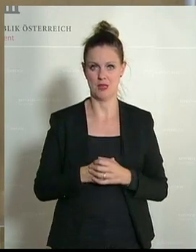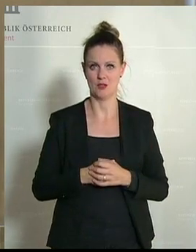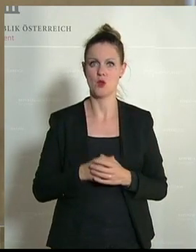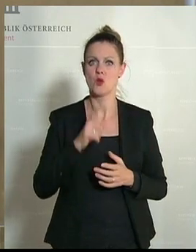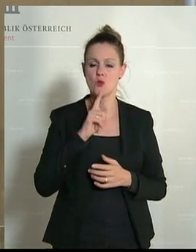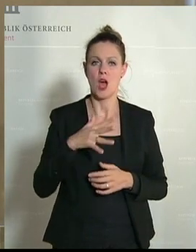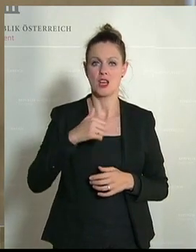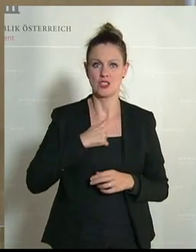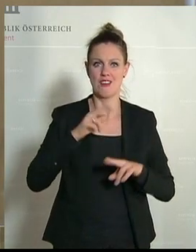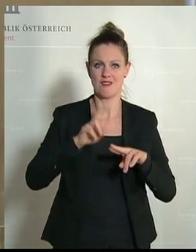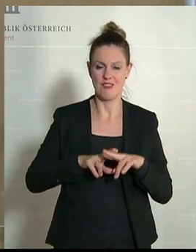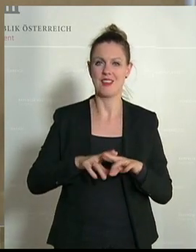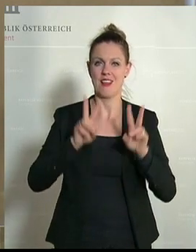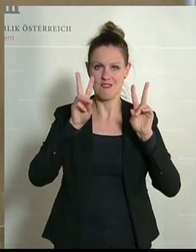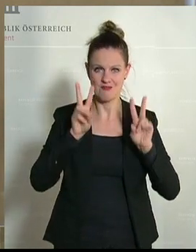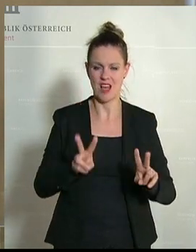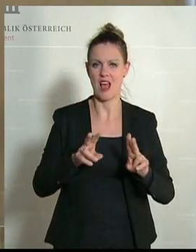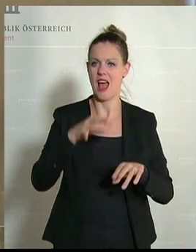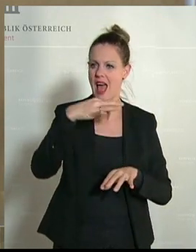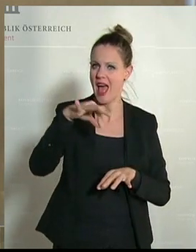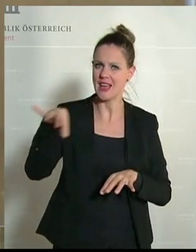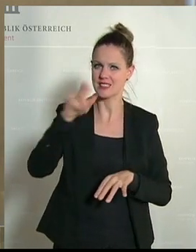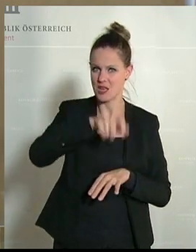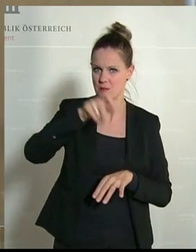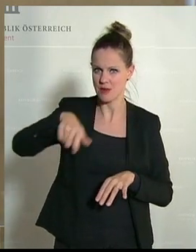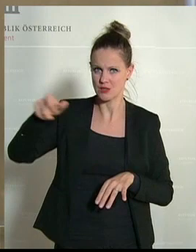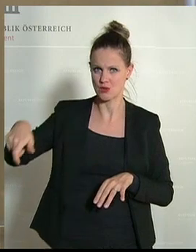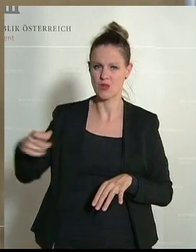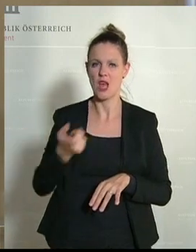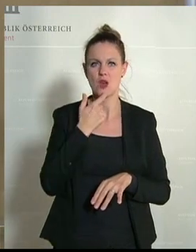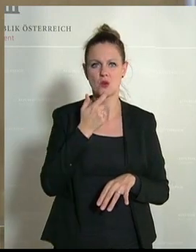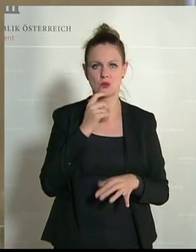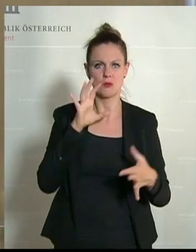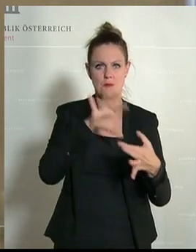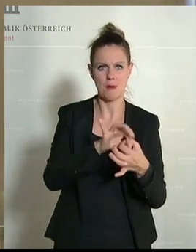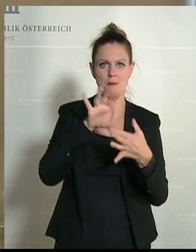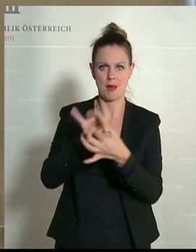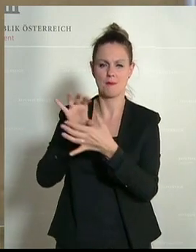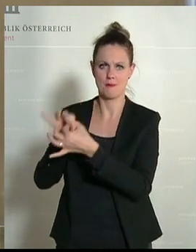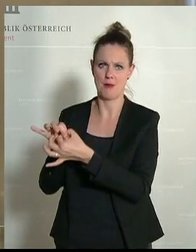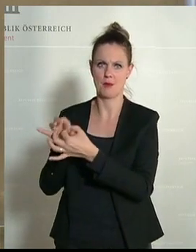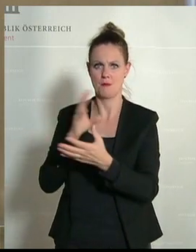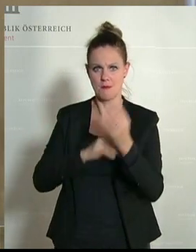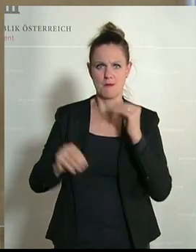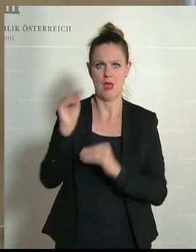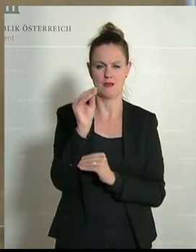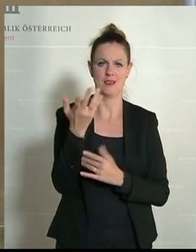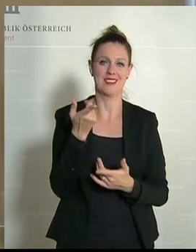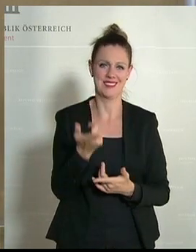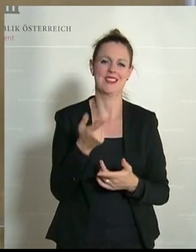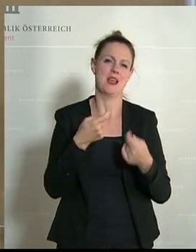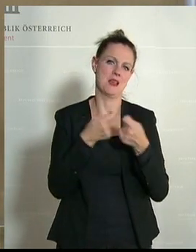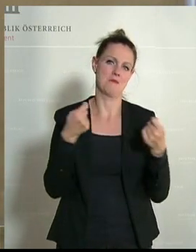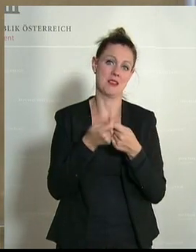dann, wenn wir direkt an die einzelnen Personen dieses Konsumverhalten anbinden werden und das erhöhen. Und das führt letztendlich zu